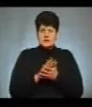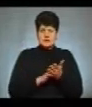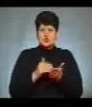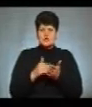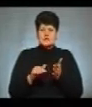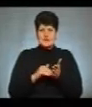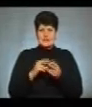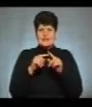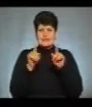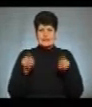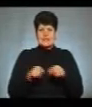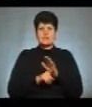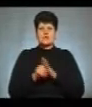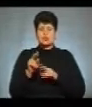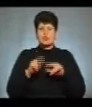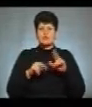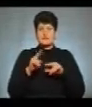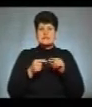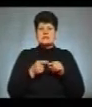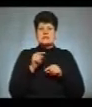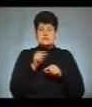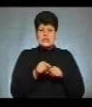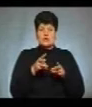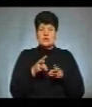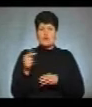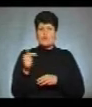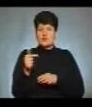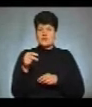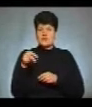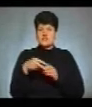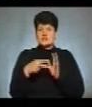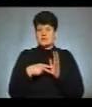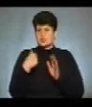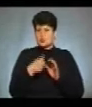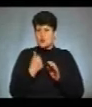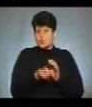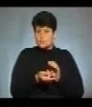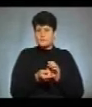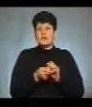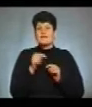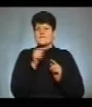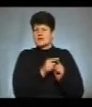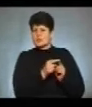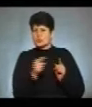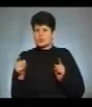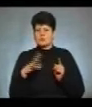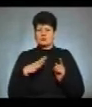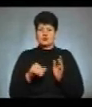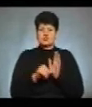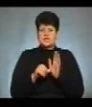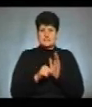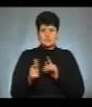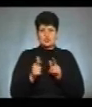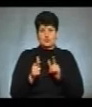скасування декларації на початок будівництва цієї котельні у грудні 2017 року. Відтоді відбулося шість підготовчих